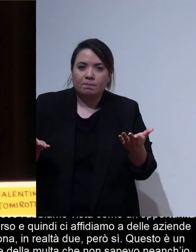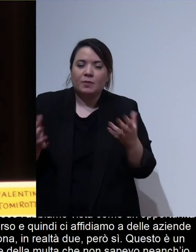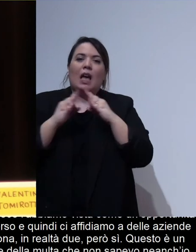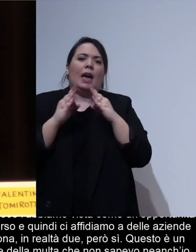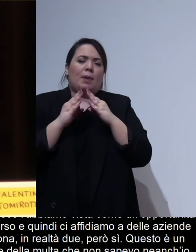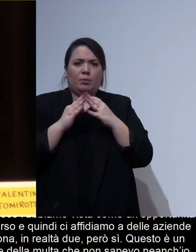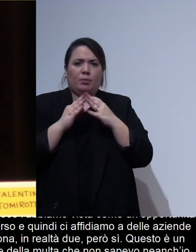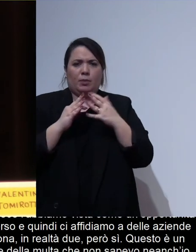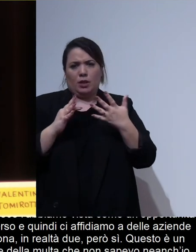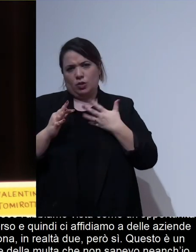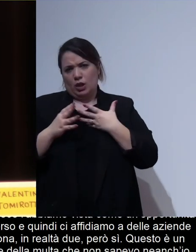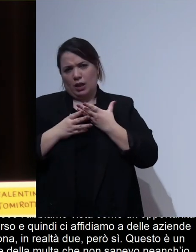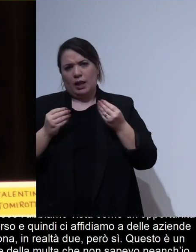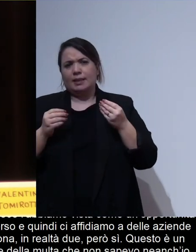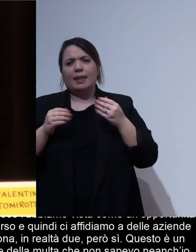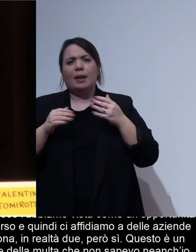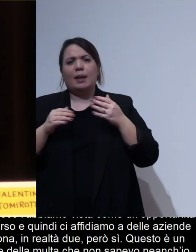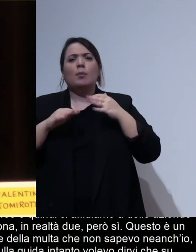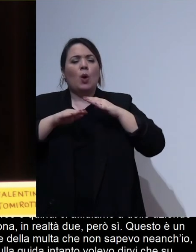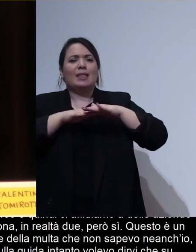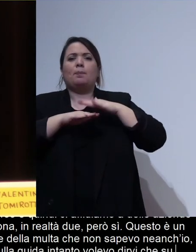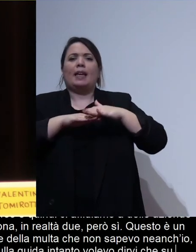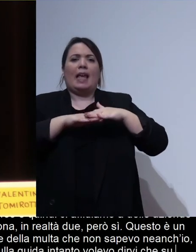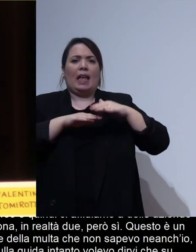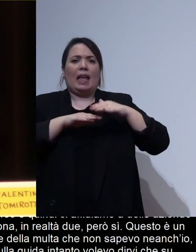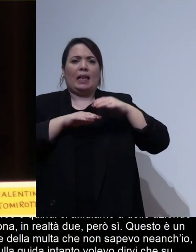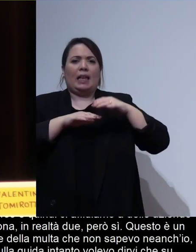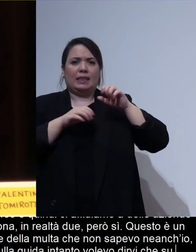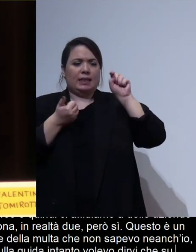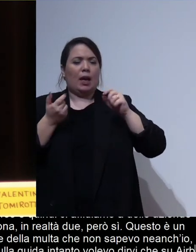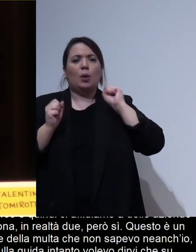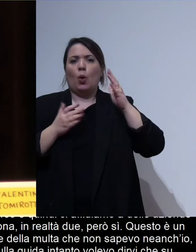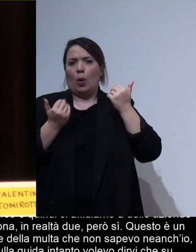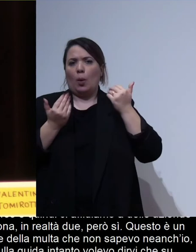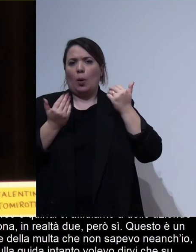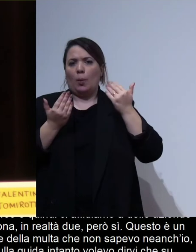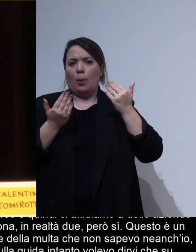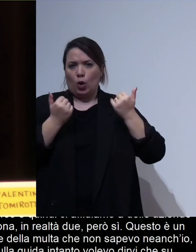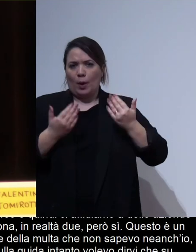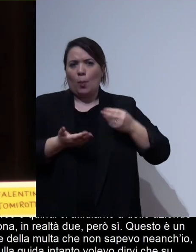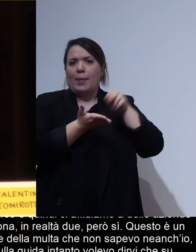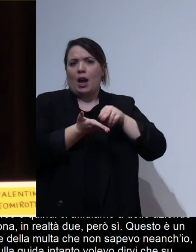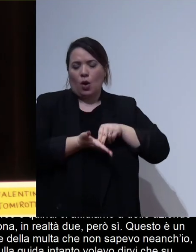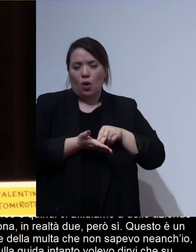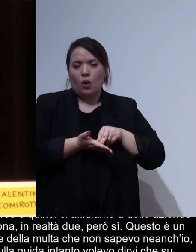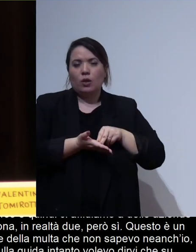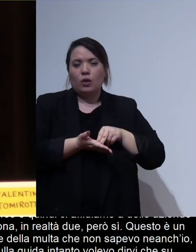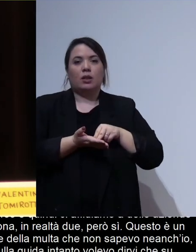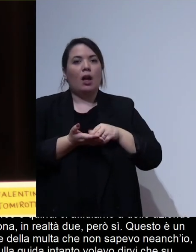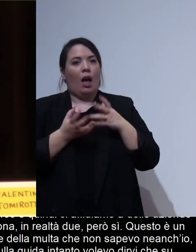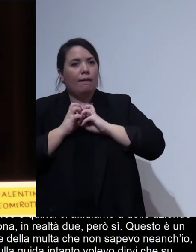tante esperienze anche cioè non sono soggiorni ma sono anche esperienze che si possono prenotare e ne abbiamo fatte anche